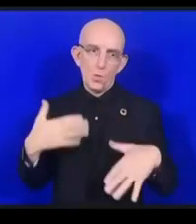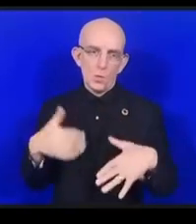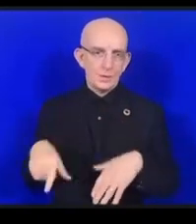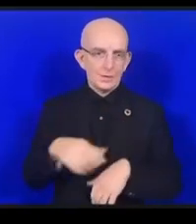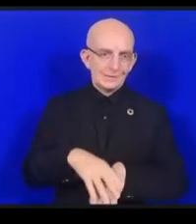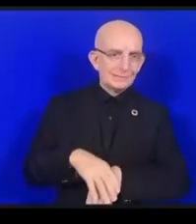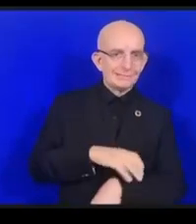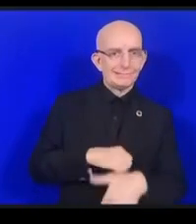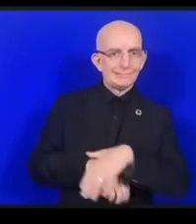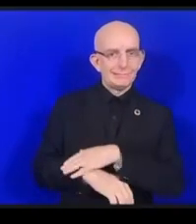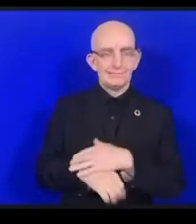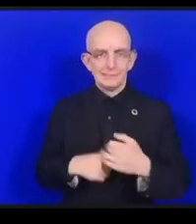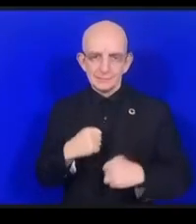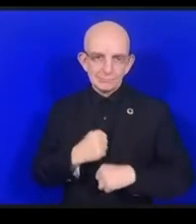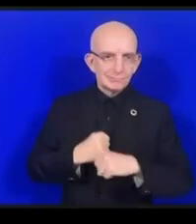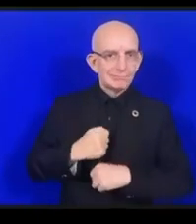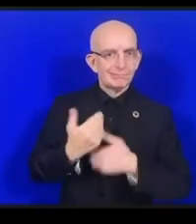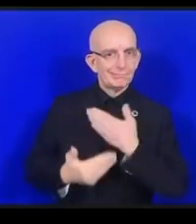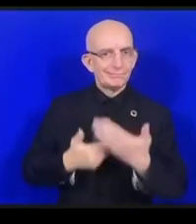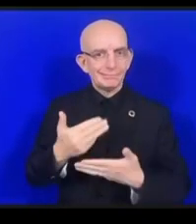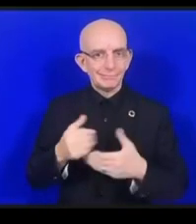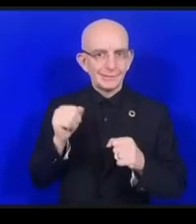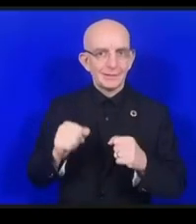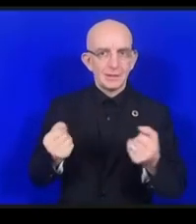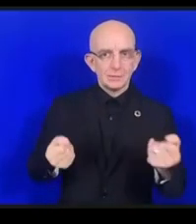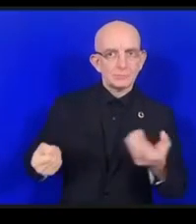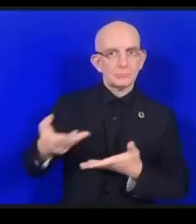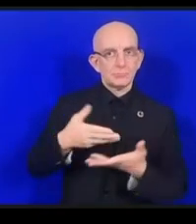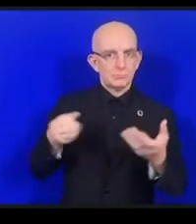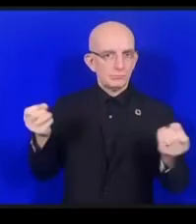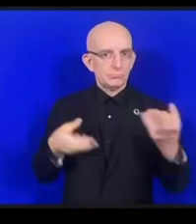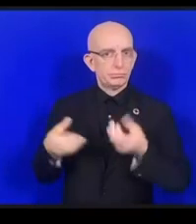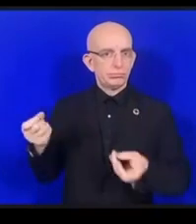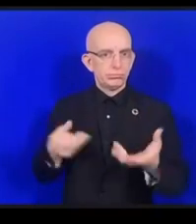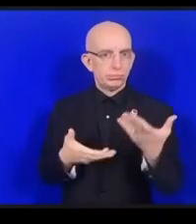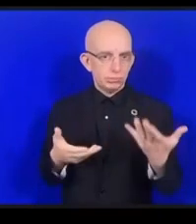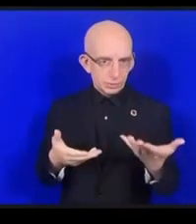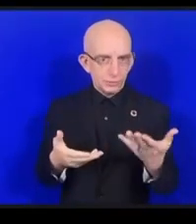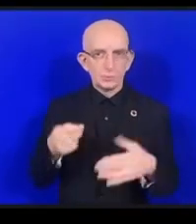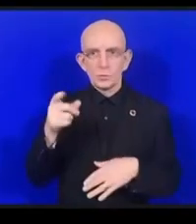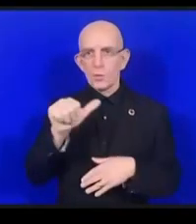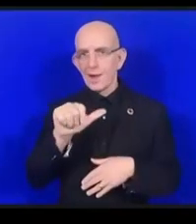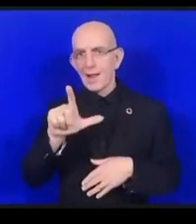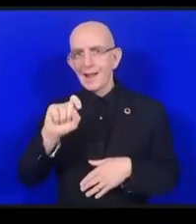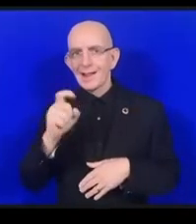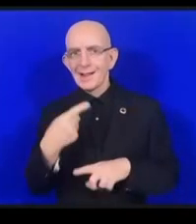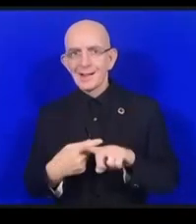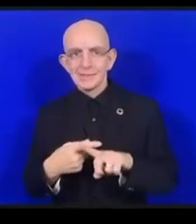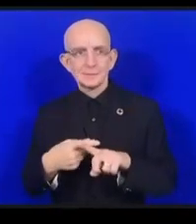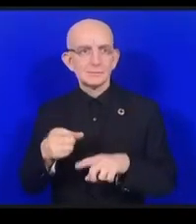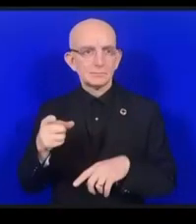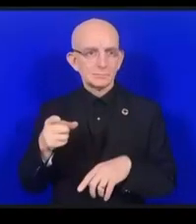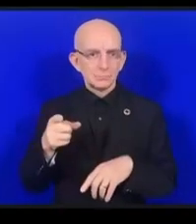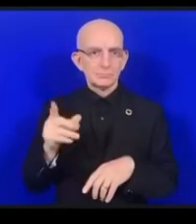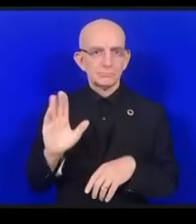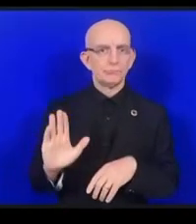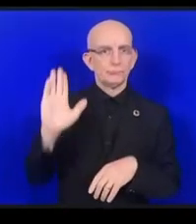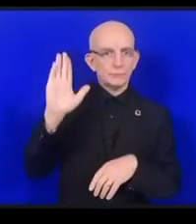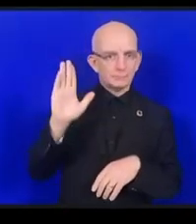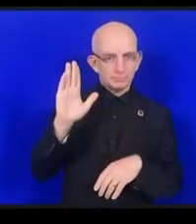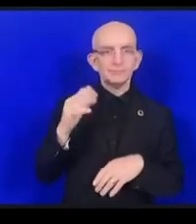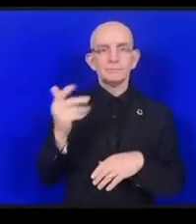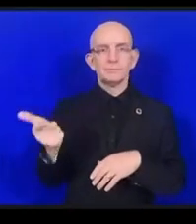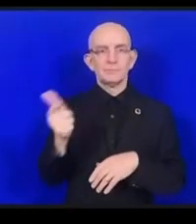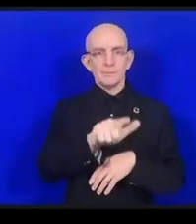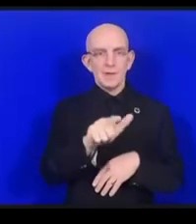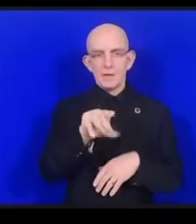Zoomで挙手をされていますよねその後にスタンダードセーフティのダイナミックコレーションのマーカ